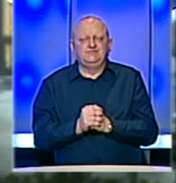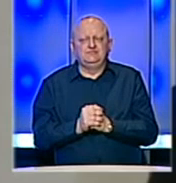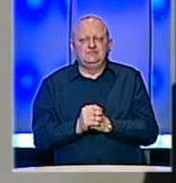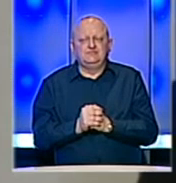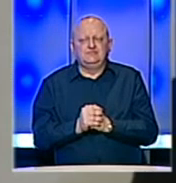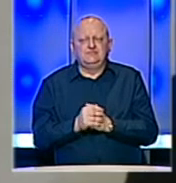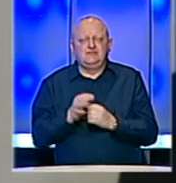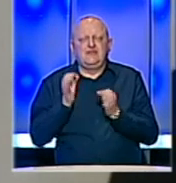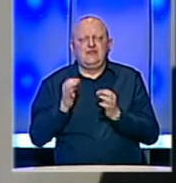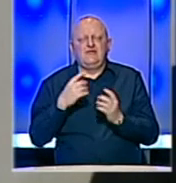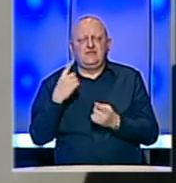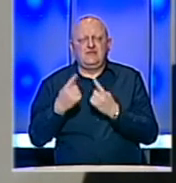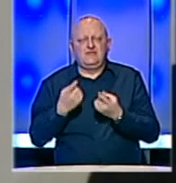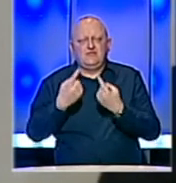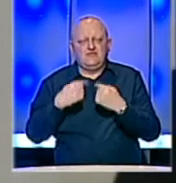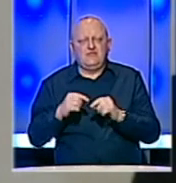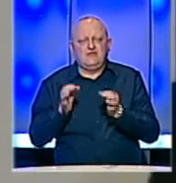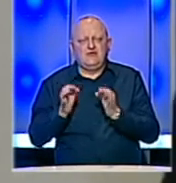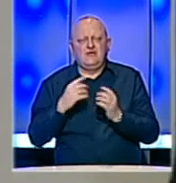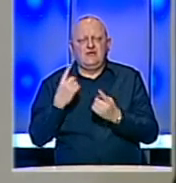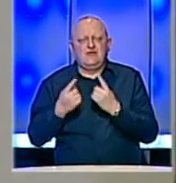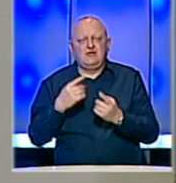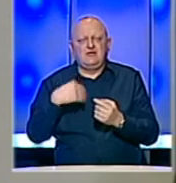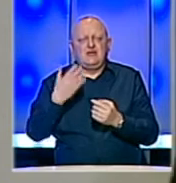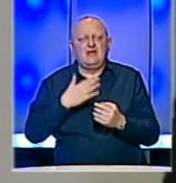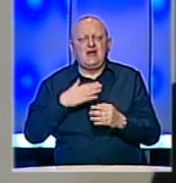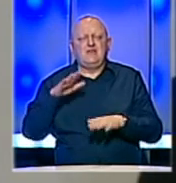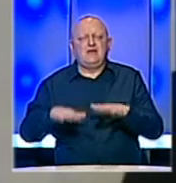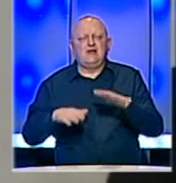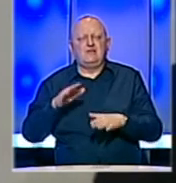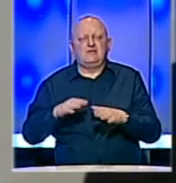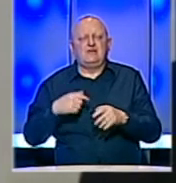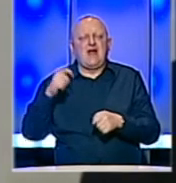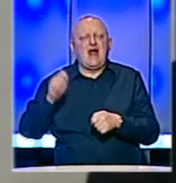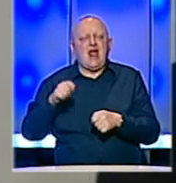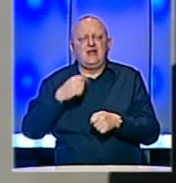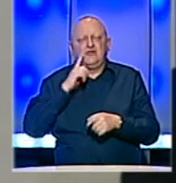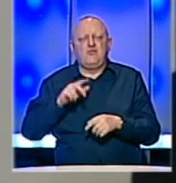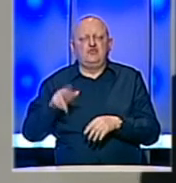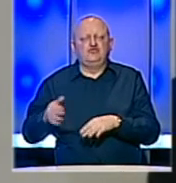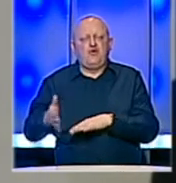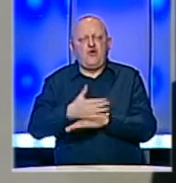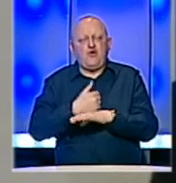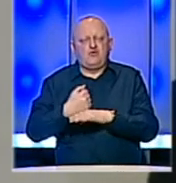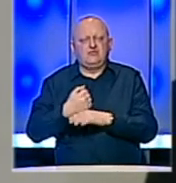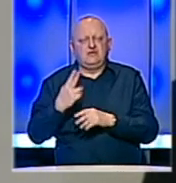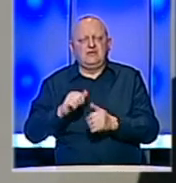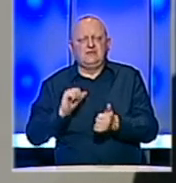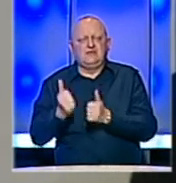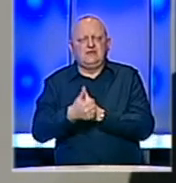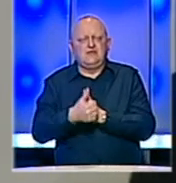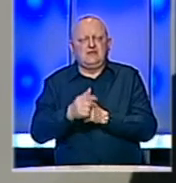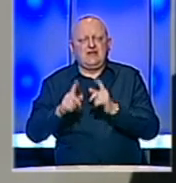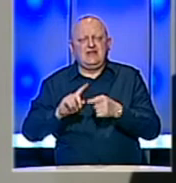Varedna situacija, a posebno varedno stanje, vama daje na raspolaganje čitav niz alata koje možete koristiti da biste preduprijedili